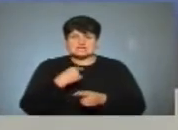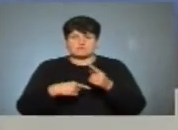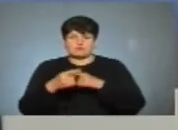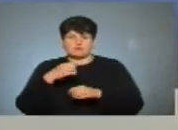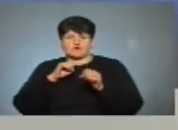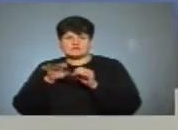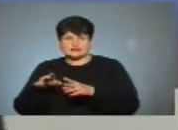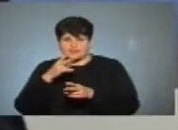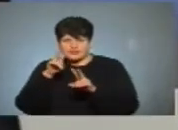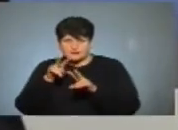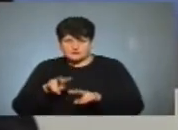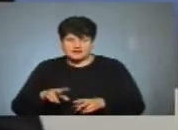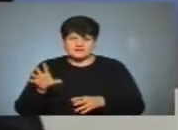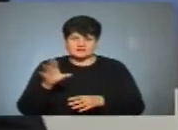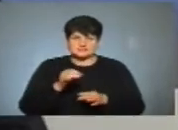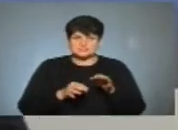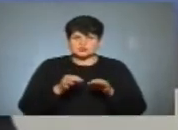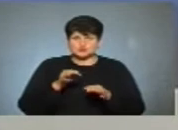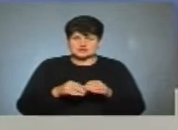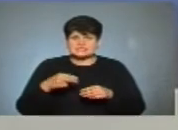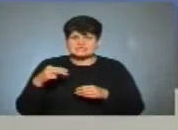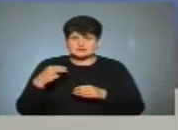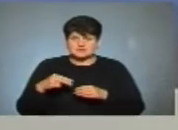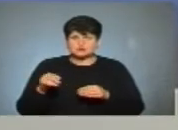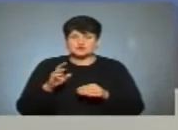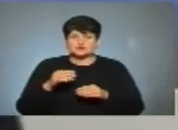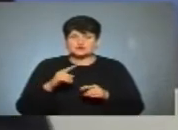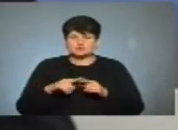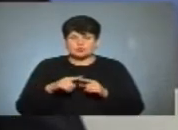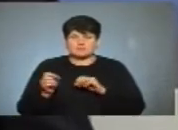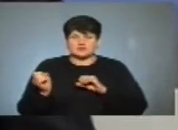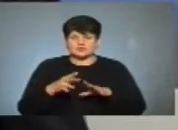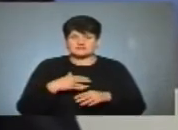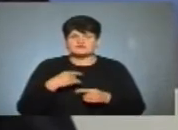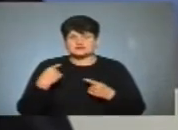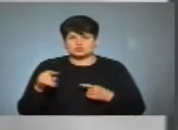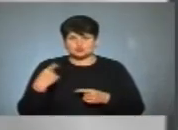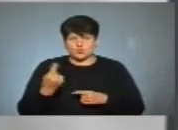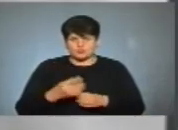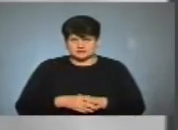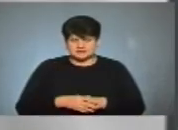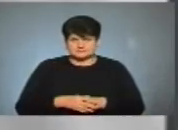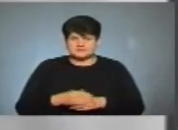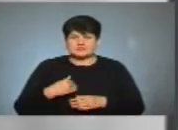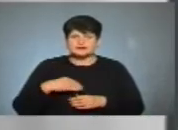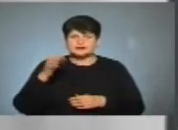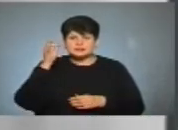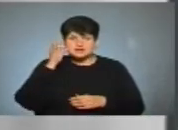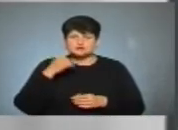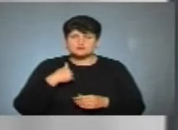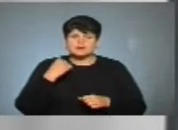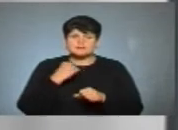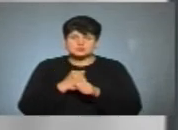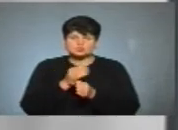перегляд. І так всі суди Запоріжжя, я думаю, скоро перекинуть нас в іншу область. Зрозуміло. Я нагадаю нашим телеглядачам, що ми